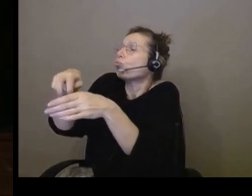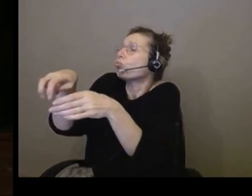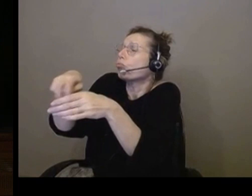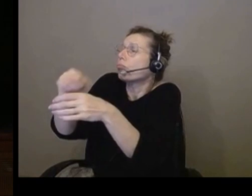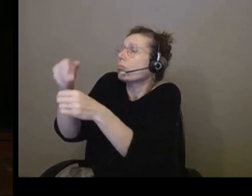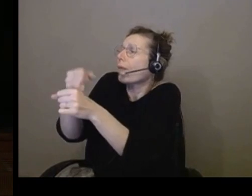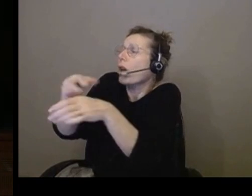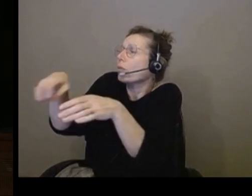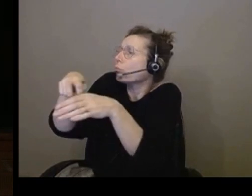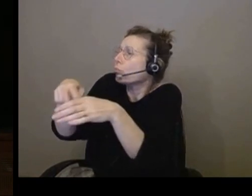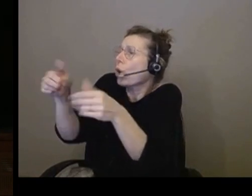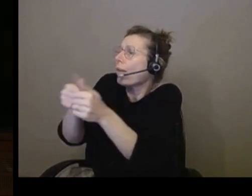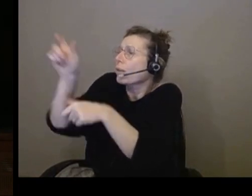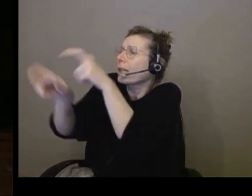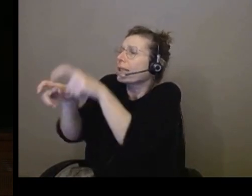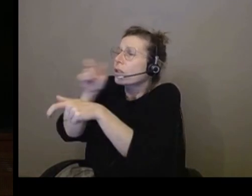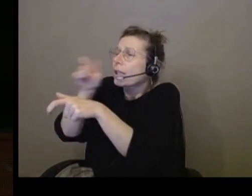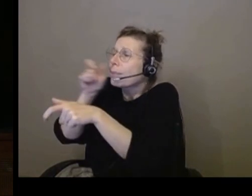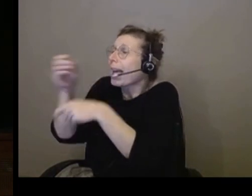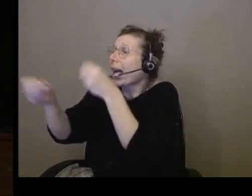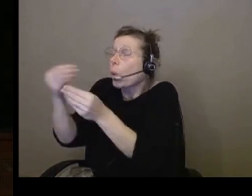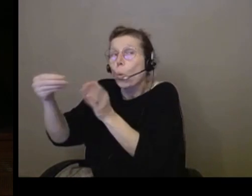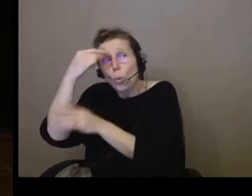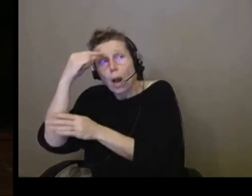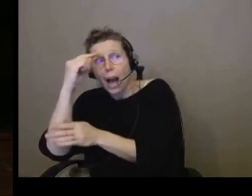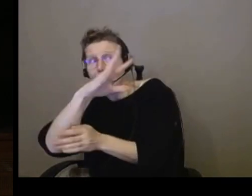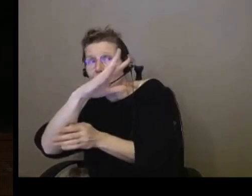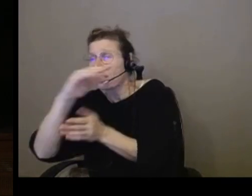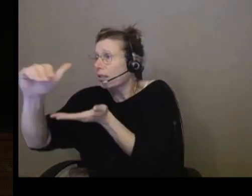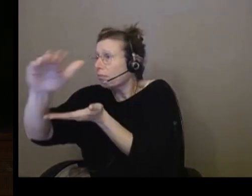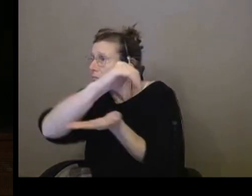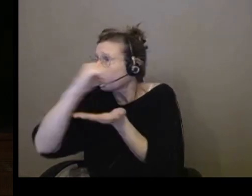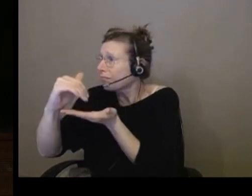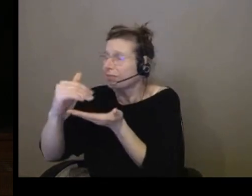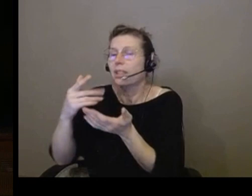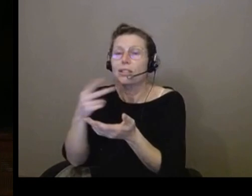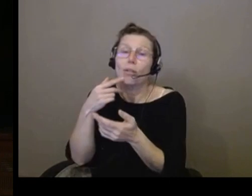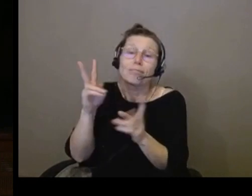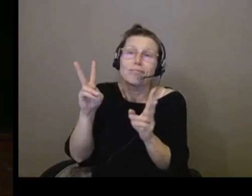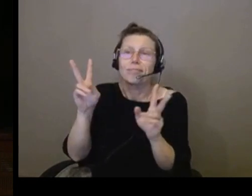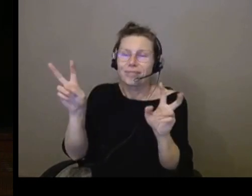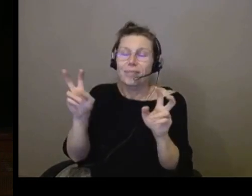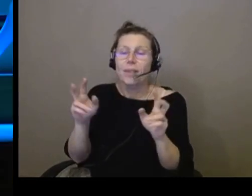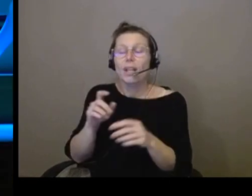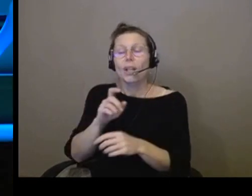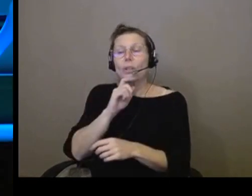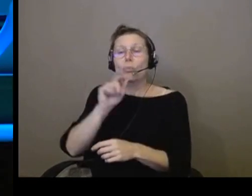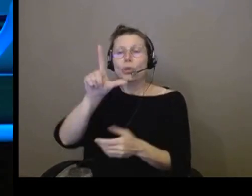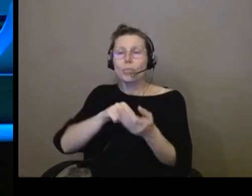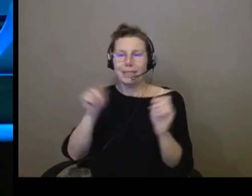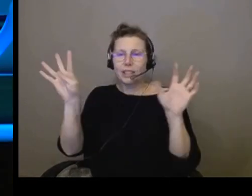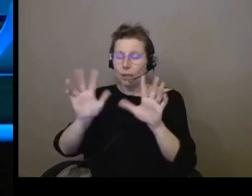disent être experts ? C'est volontairement provocateur, mais je sais que ce serait volontairement bonne réponse. Depuis 2009, on a un comité